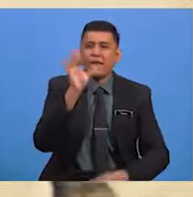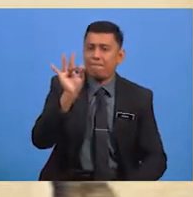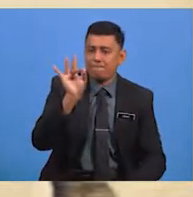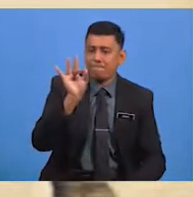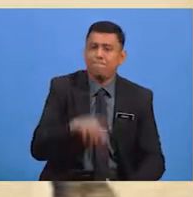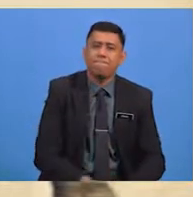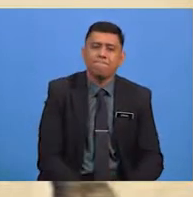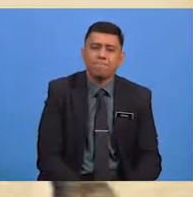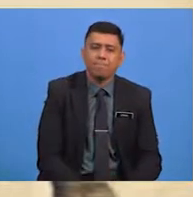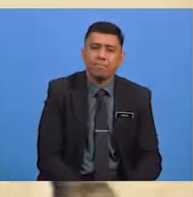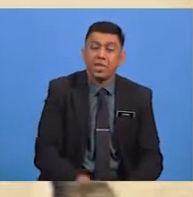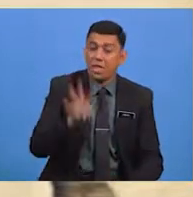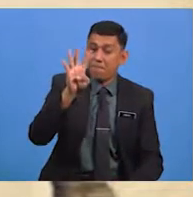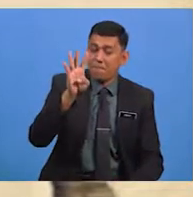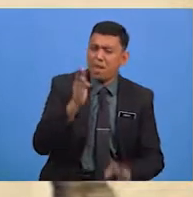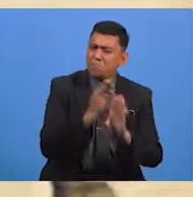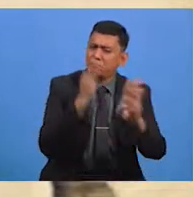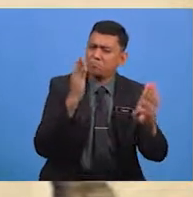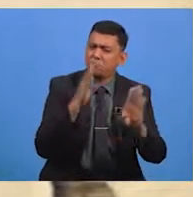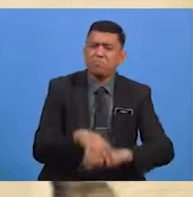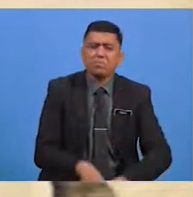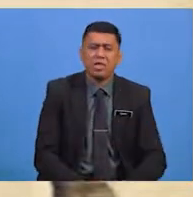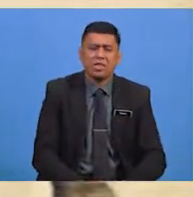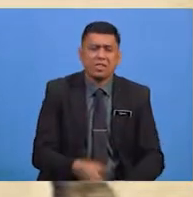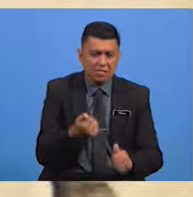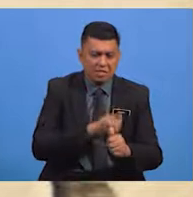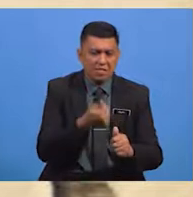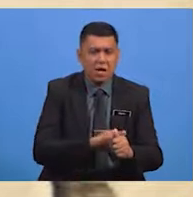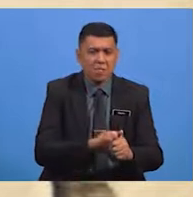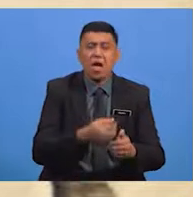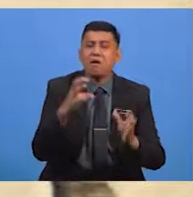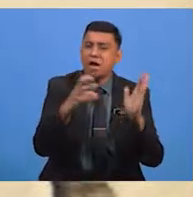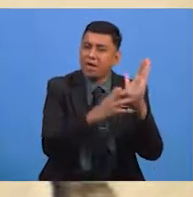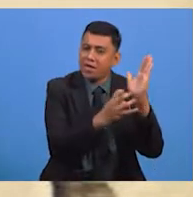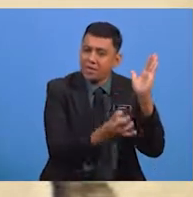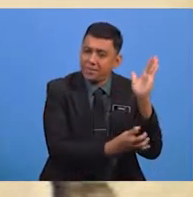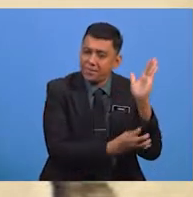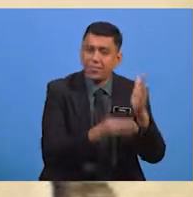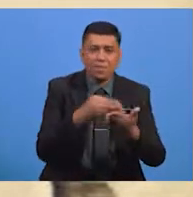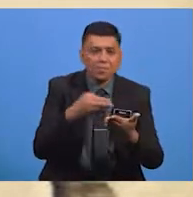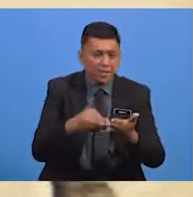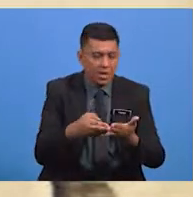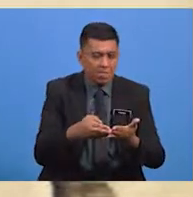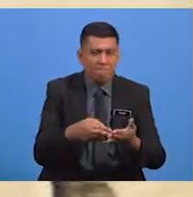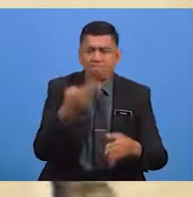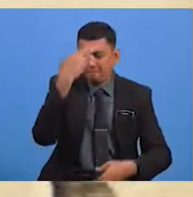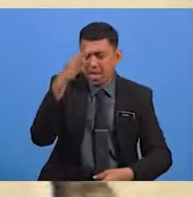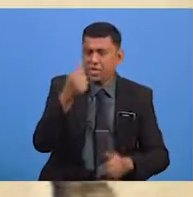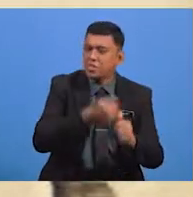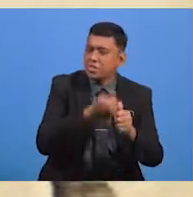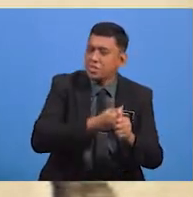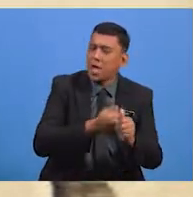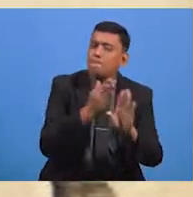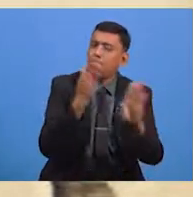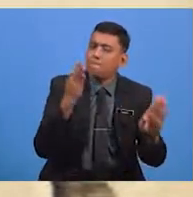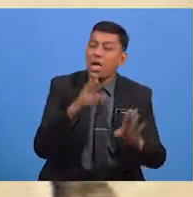Mempunyai Empat Baris Dalam Setiap Rangkap Bilangan Perkataan Bagi Setiap Baris